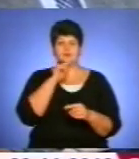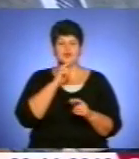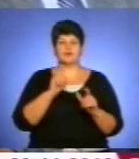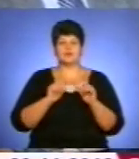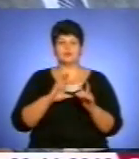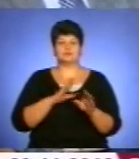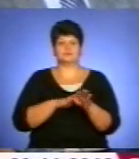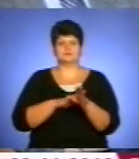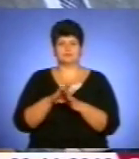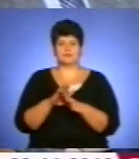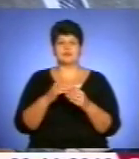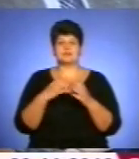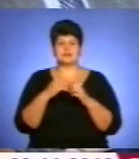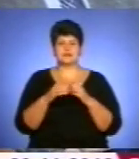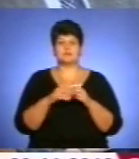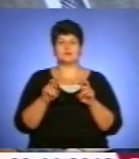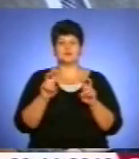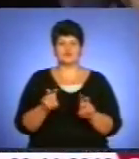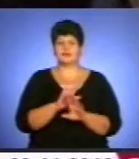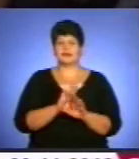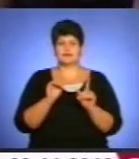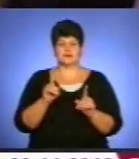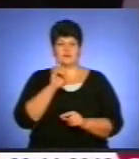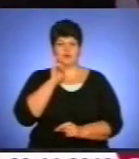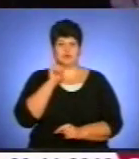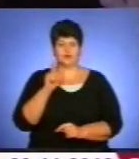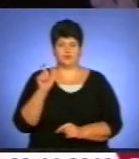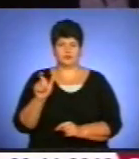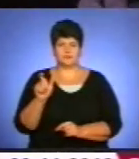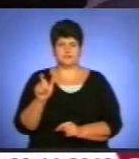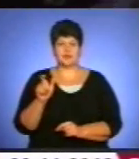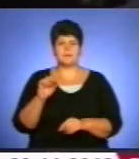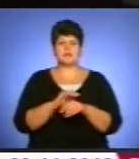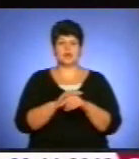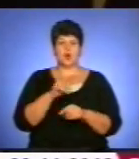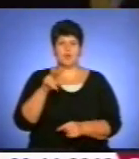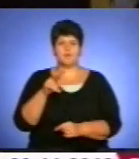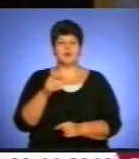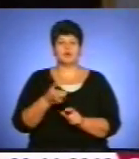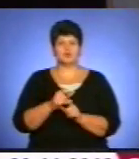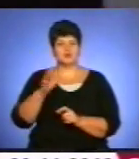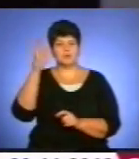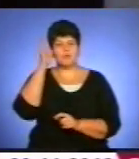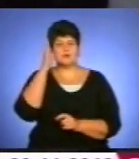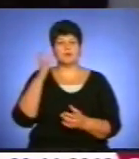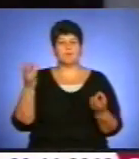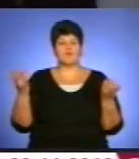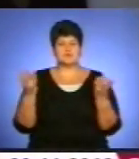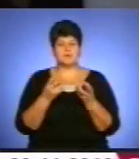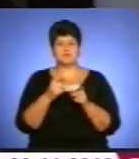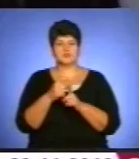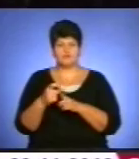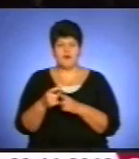переповненим. Серед присутніх – не лише молодь. Важеніший Любомир дуже мудрий і такі потрібні слова